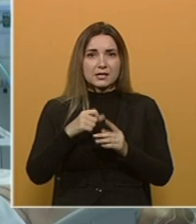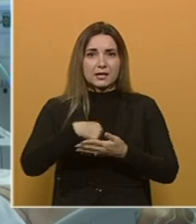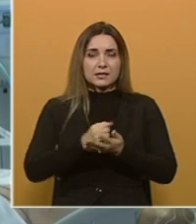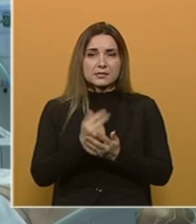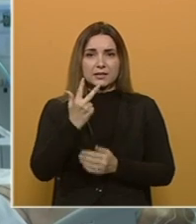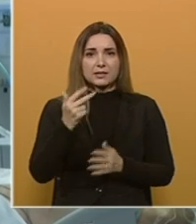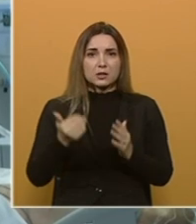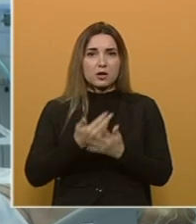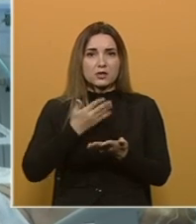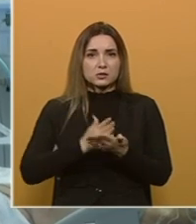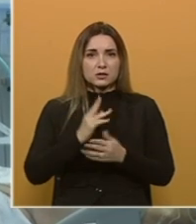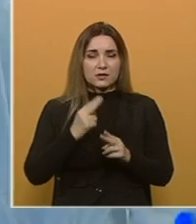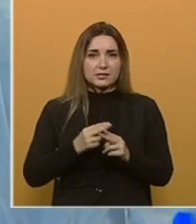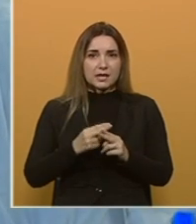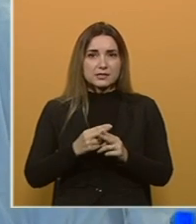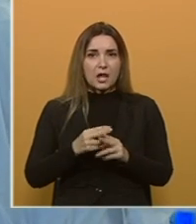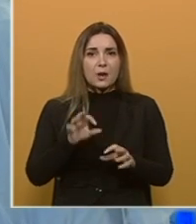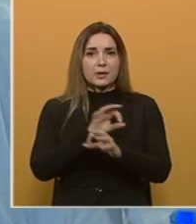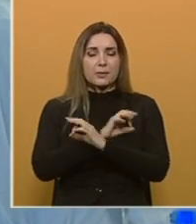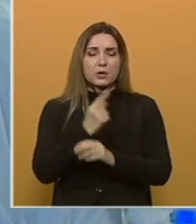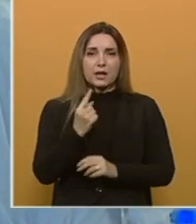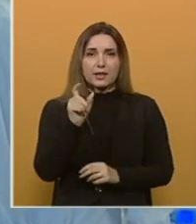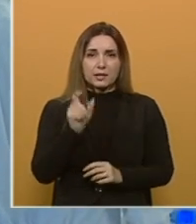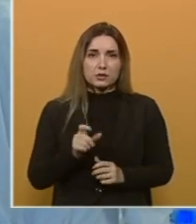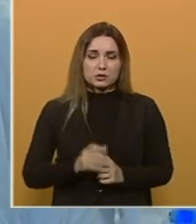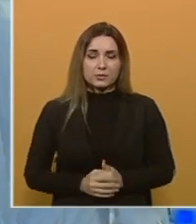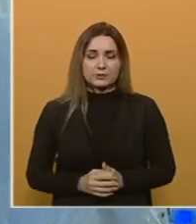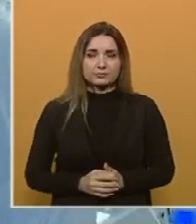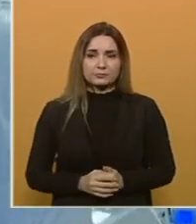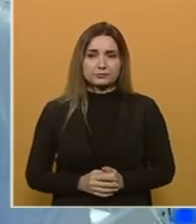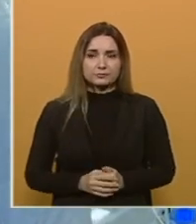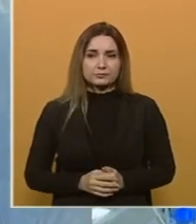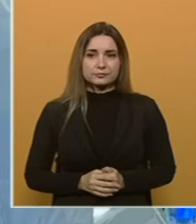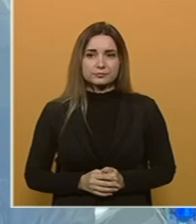registrirana tri nova slučaja zaraze koronavirusom, a preminula je jedna osoba.